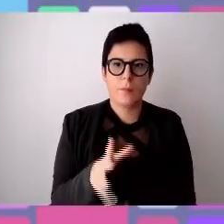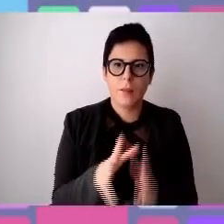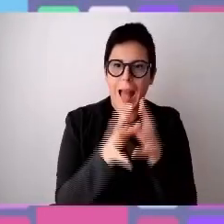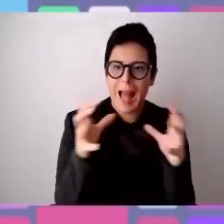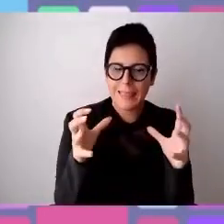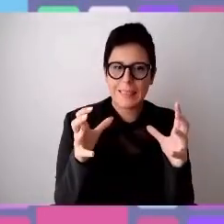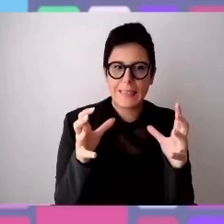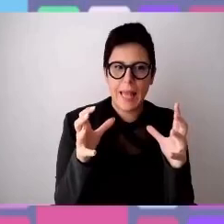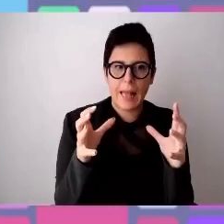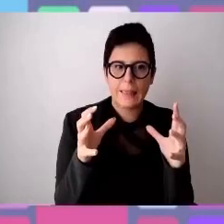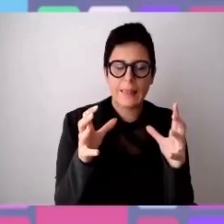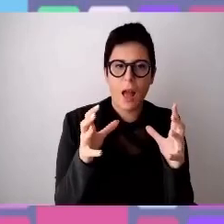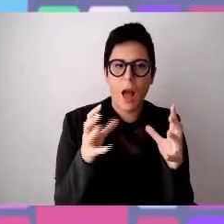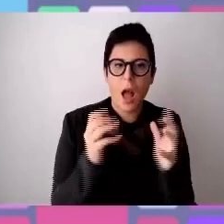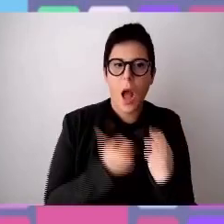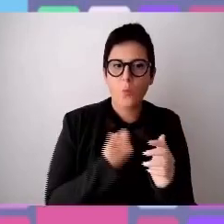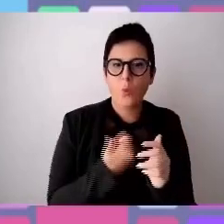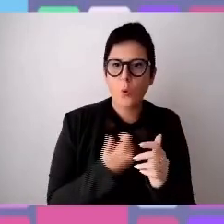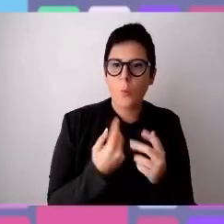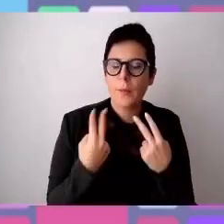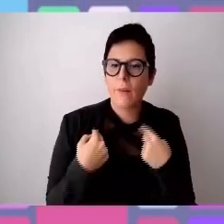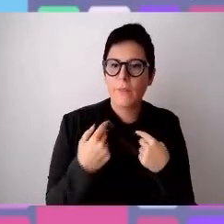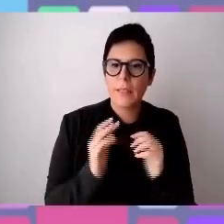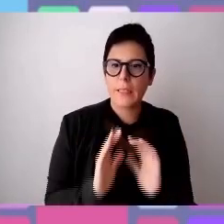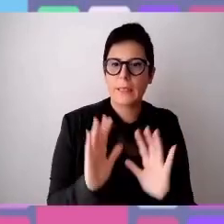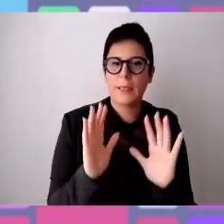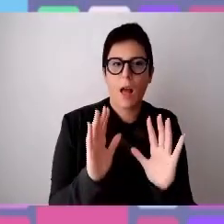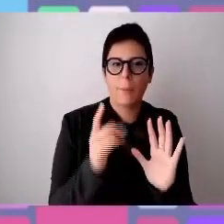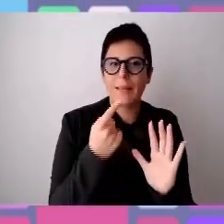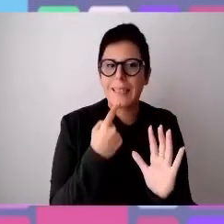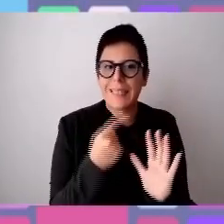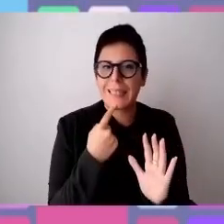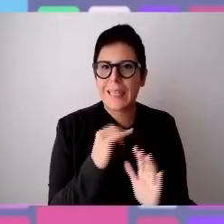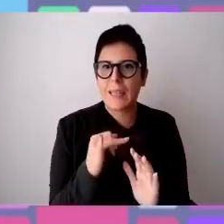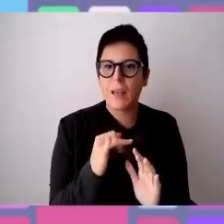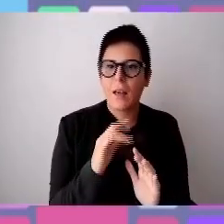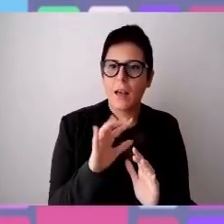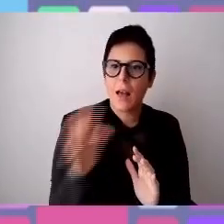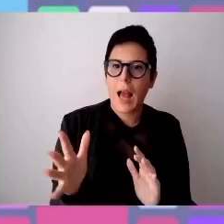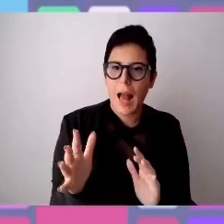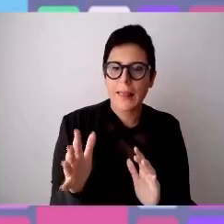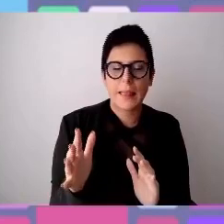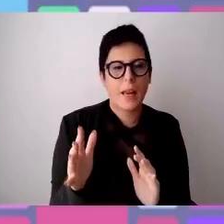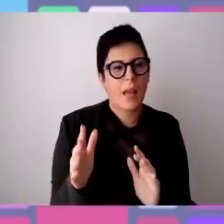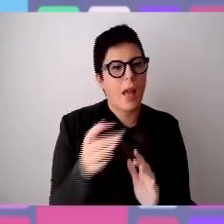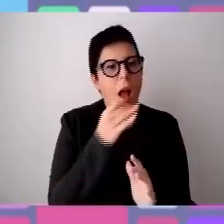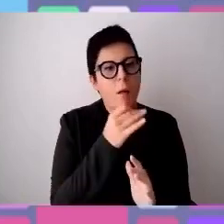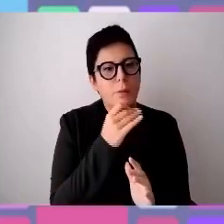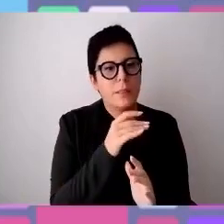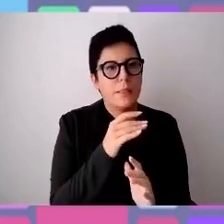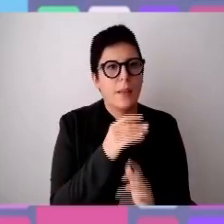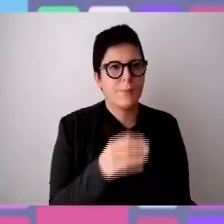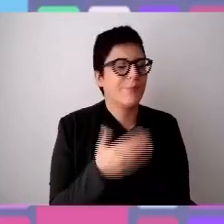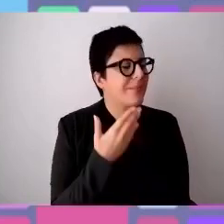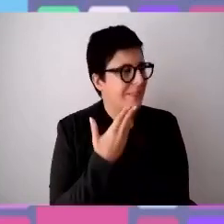fondo, l'autonomia e libertà di vita per chi ha delle diverse abilità. Com'è la situazione? Bene, grazie Enzo,